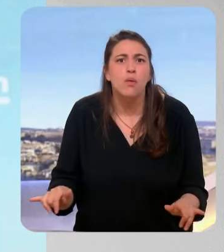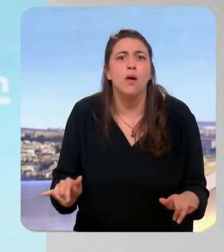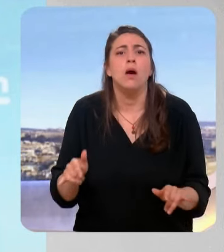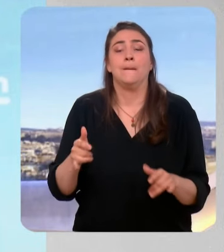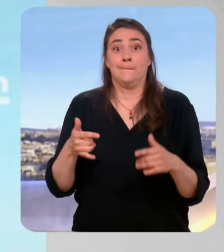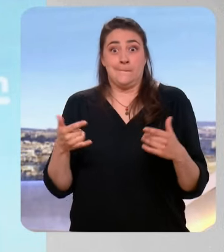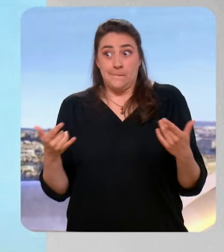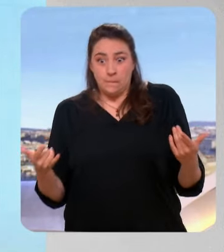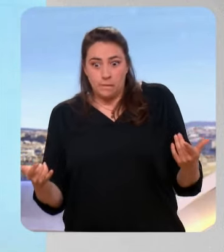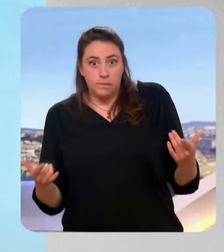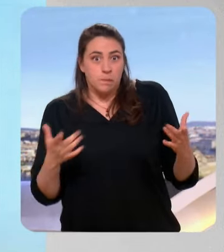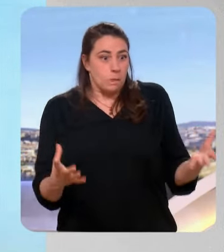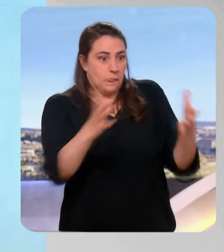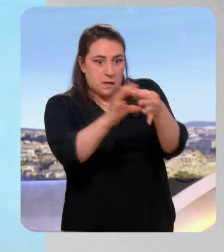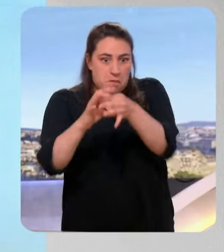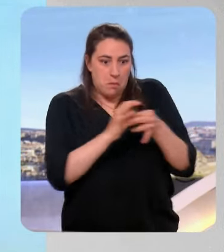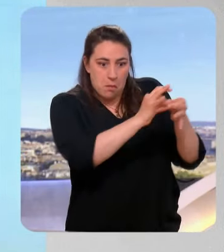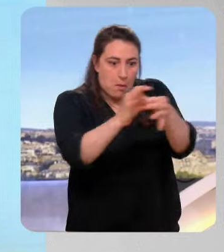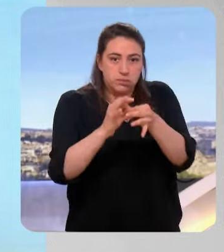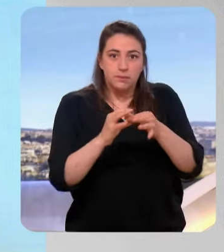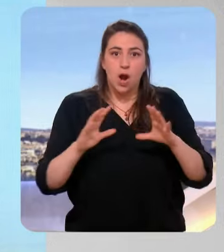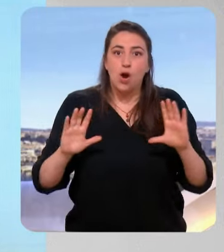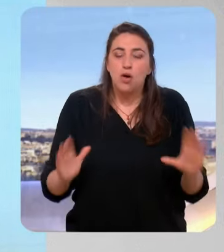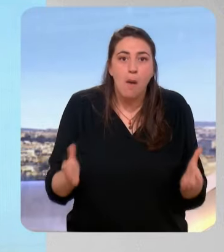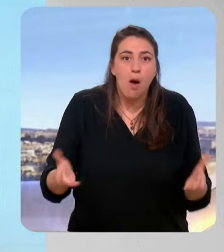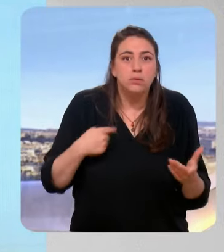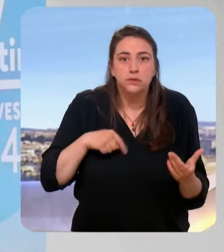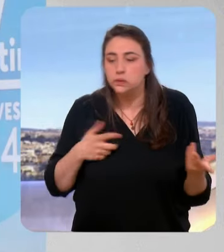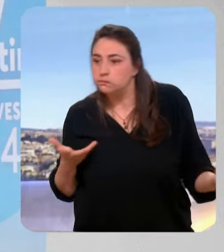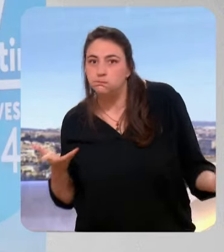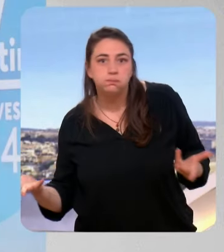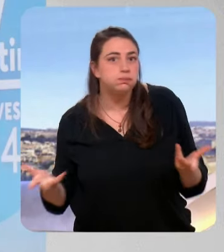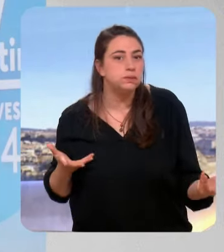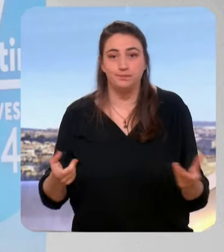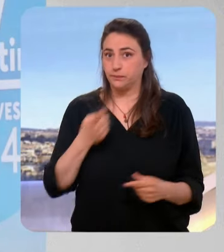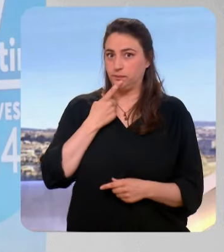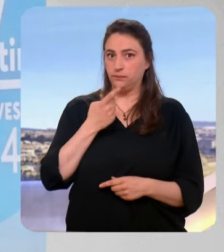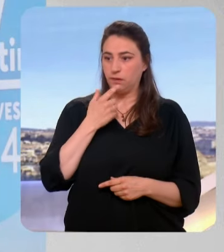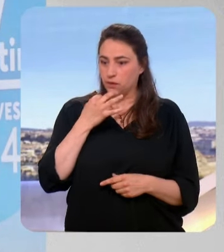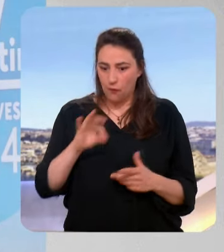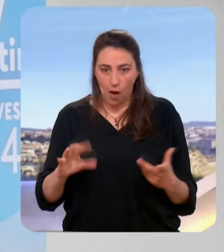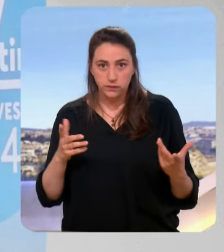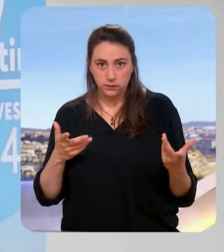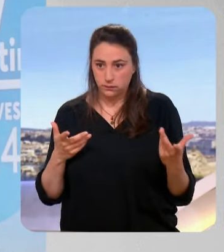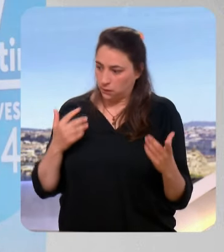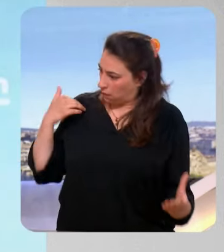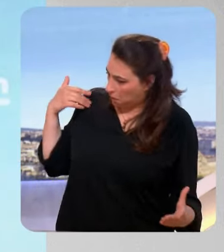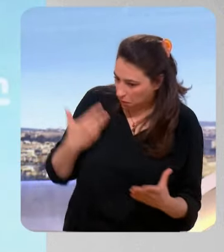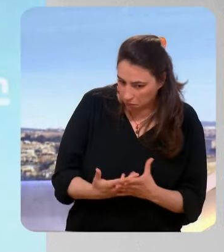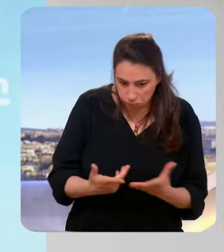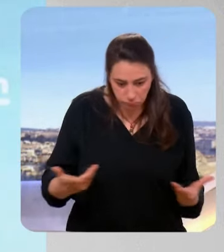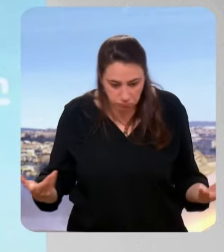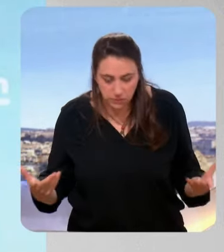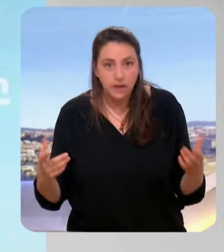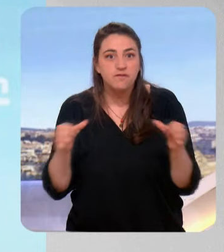différents partis, comment on rentre en terre inconnue ? C'est-à-dire que la France n'a jamais connu un tel scénario s'il devait se produire encore une Jamais, et les institutions, en tout cas